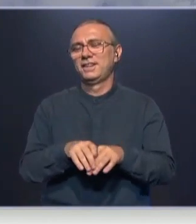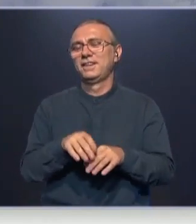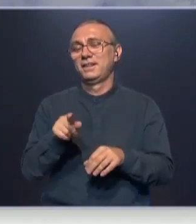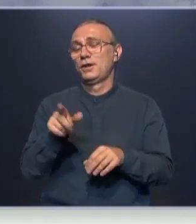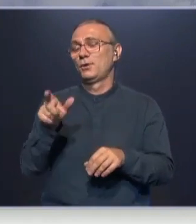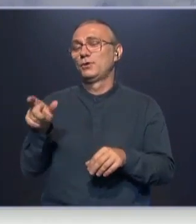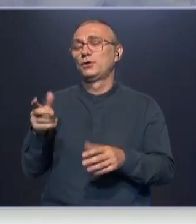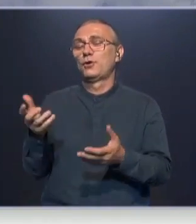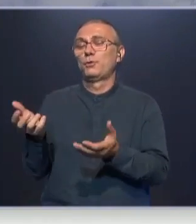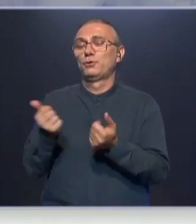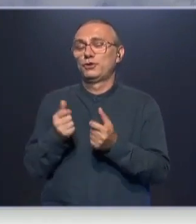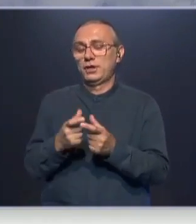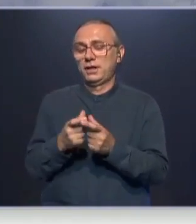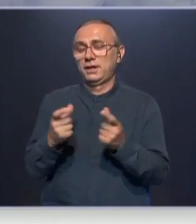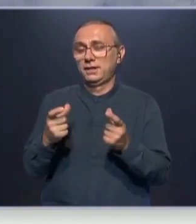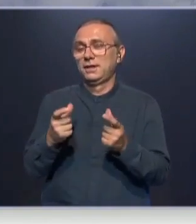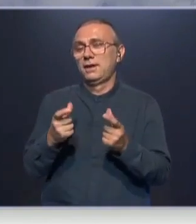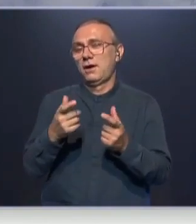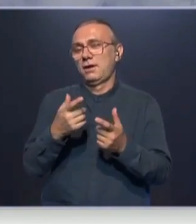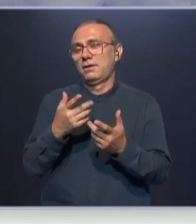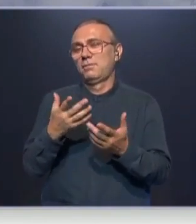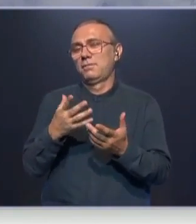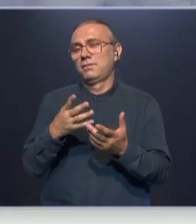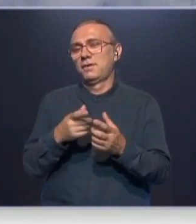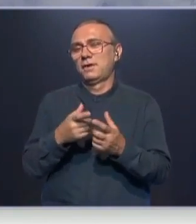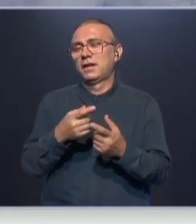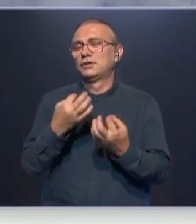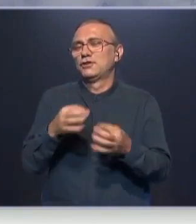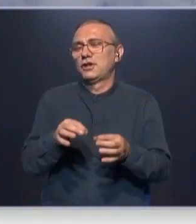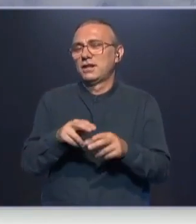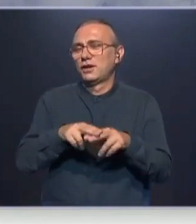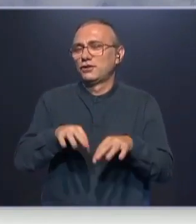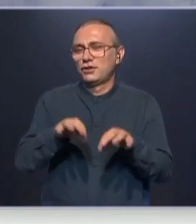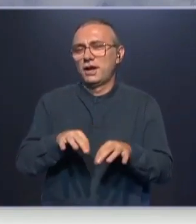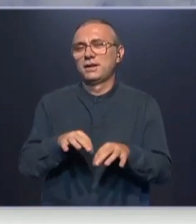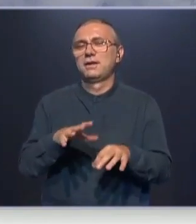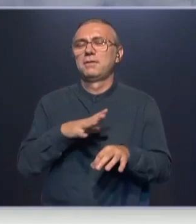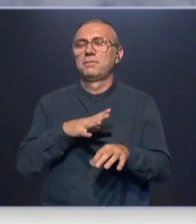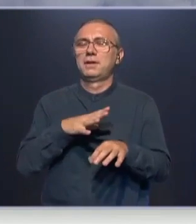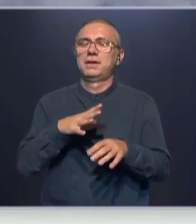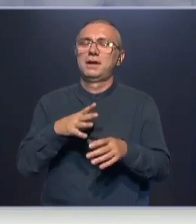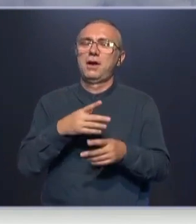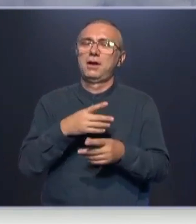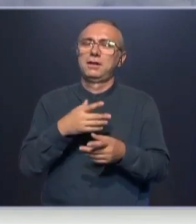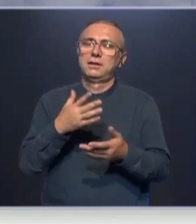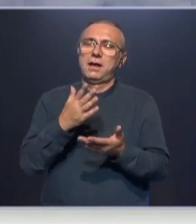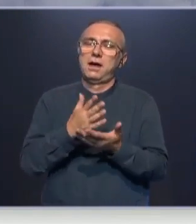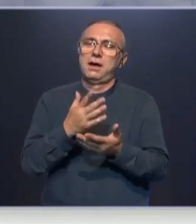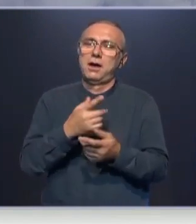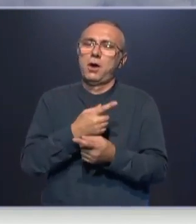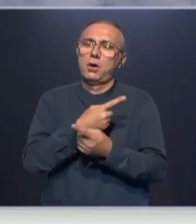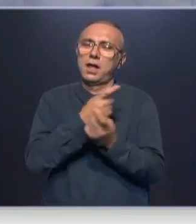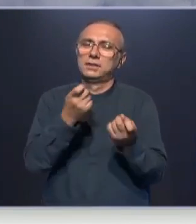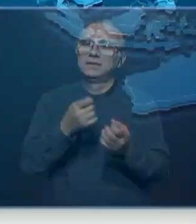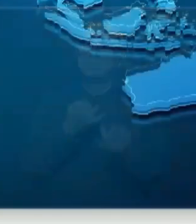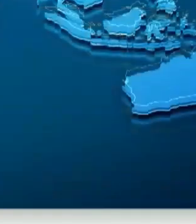письменное благословение батюшки. Как это происходит, давайте узнаем прямо сейчас. Для этого переносимся на Урал.